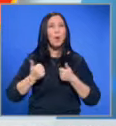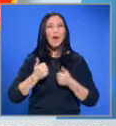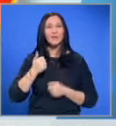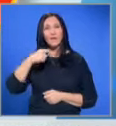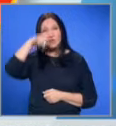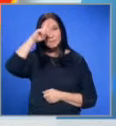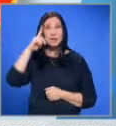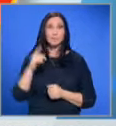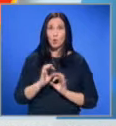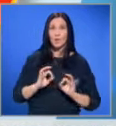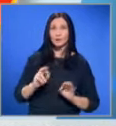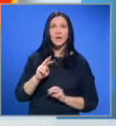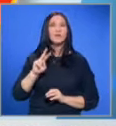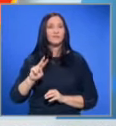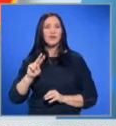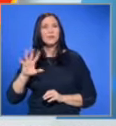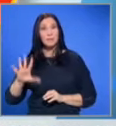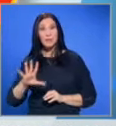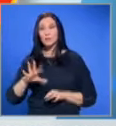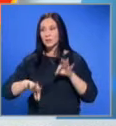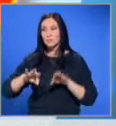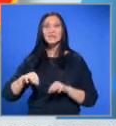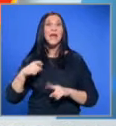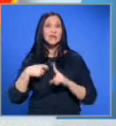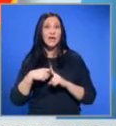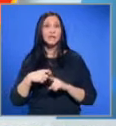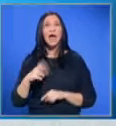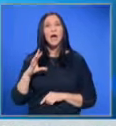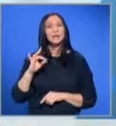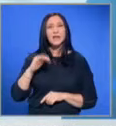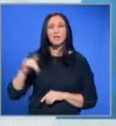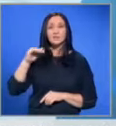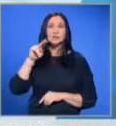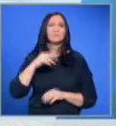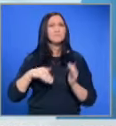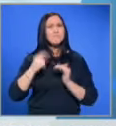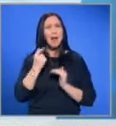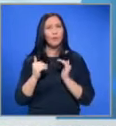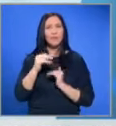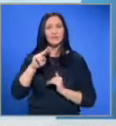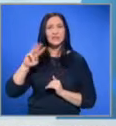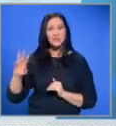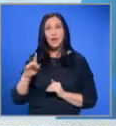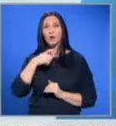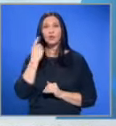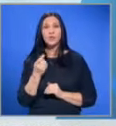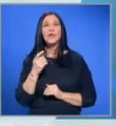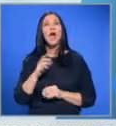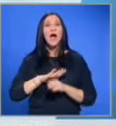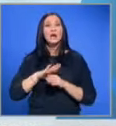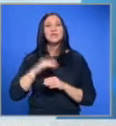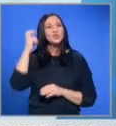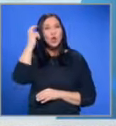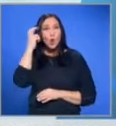25-имата избраници на Младен Кръстаич са със средна възраст малко над 23,5 години. Черногорската селекция от 27 играчи е с точно 28